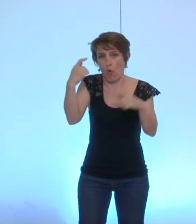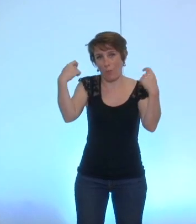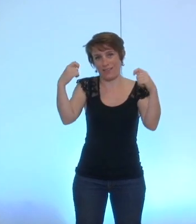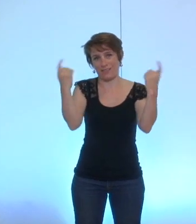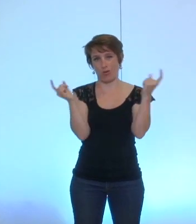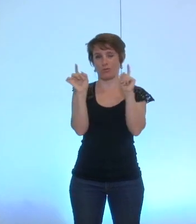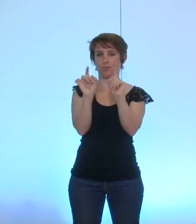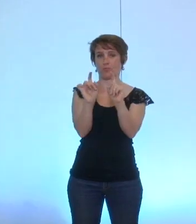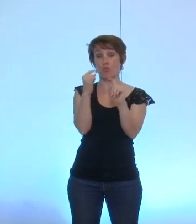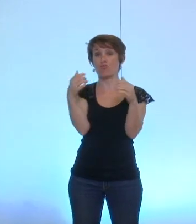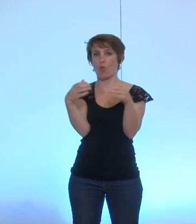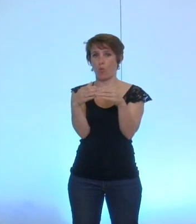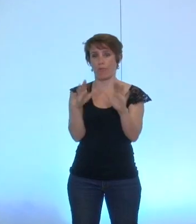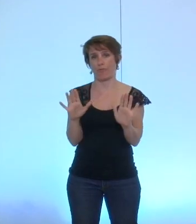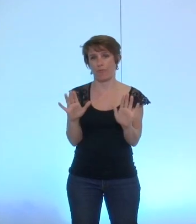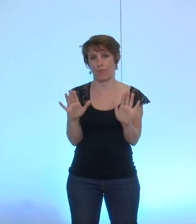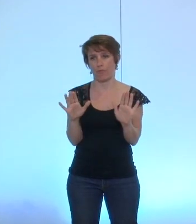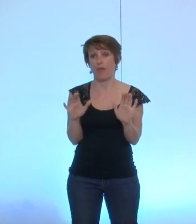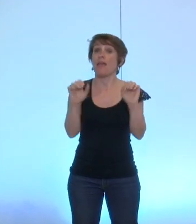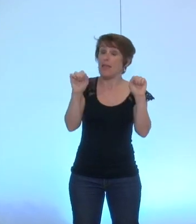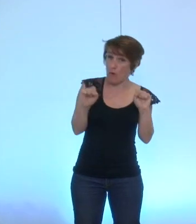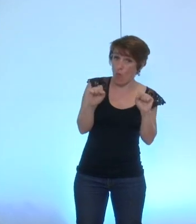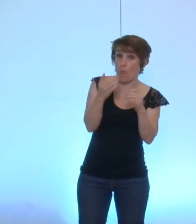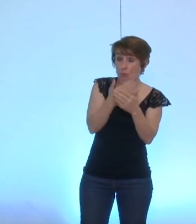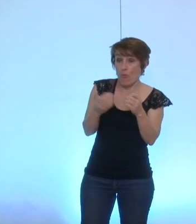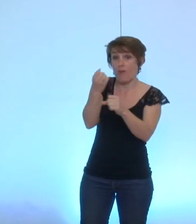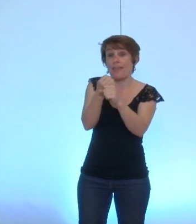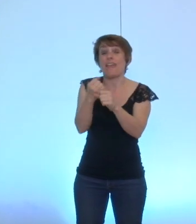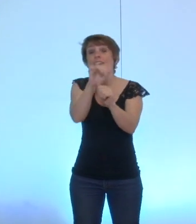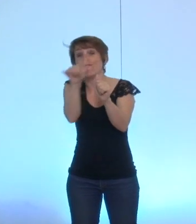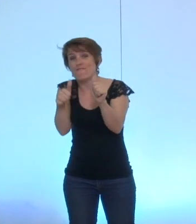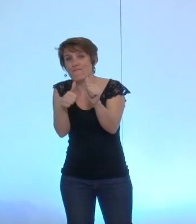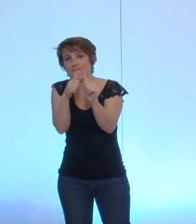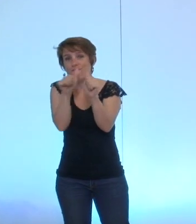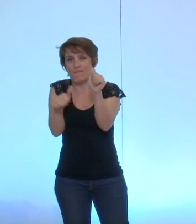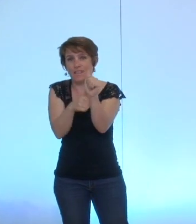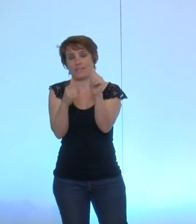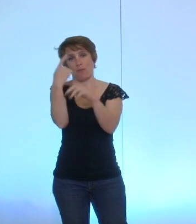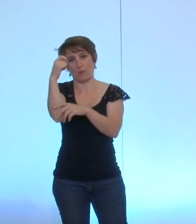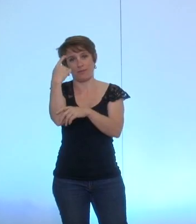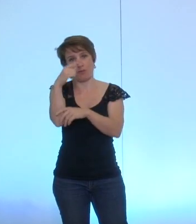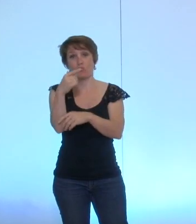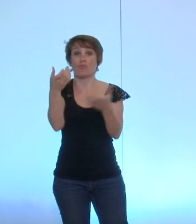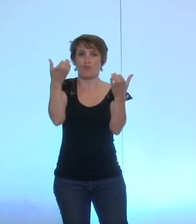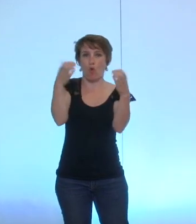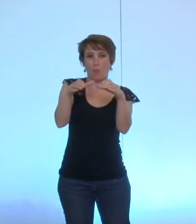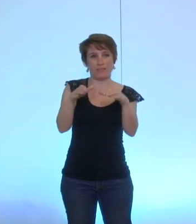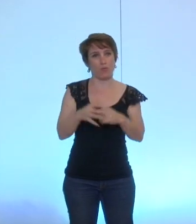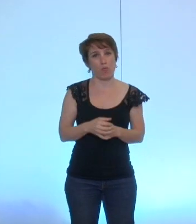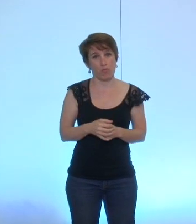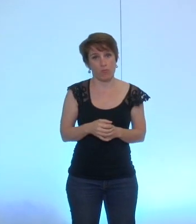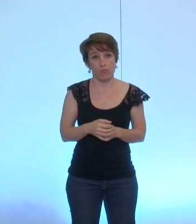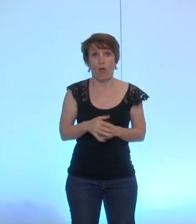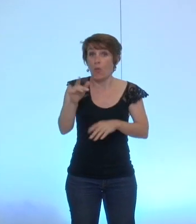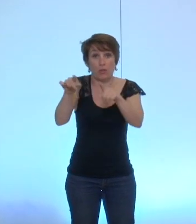possibilité de mettre en place des vice-présidences de commissions. Si cela ne vous agrée pas,